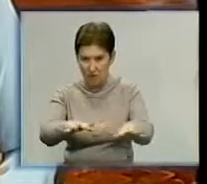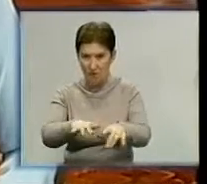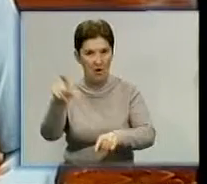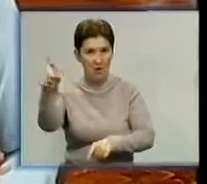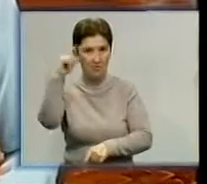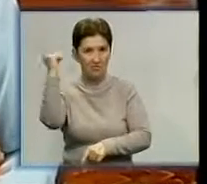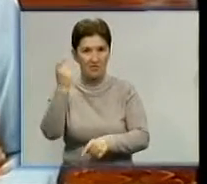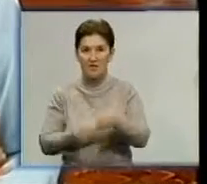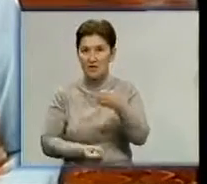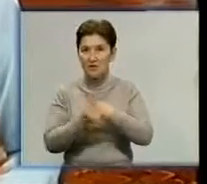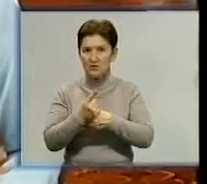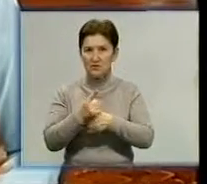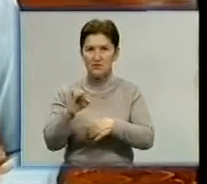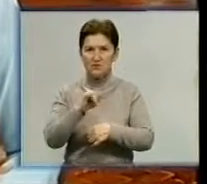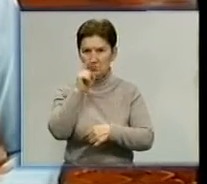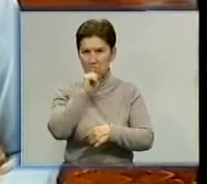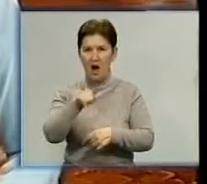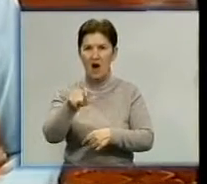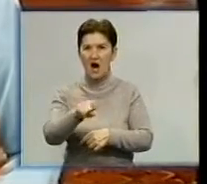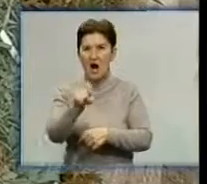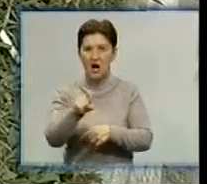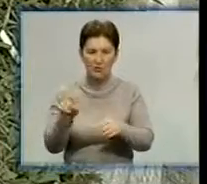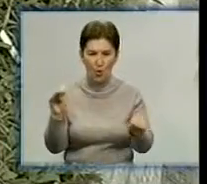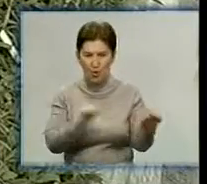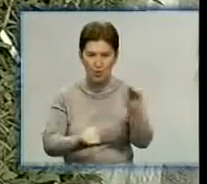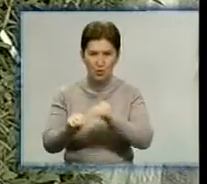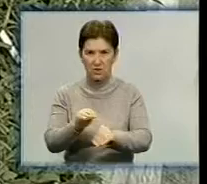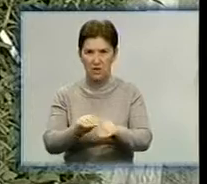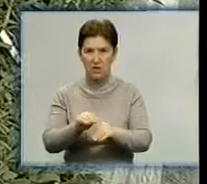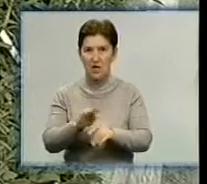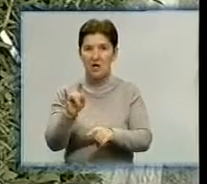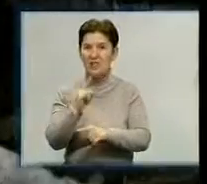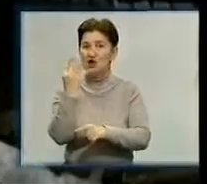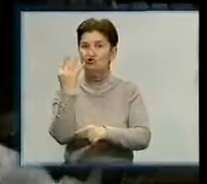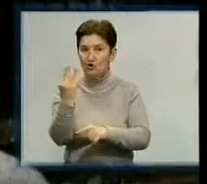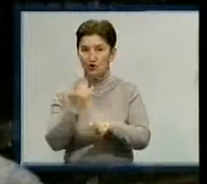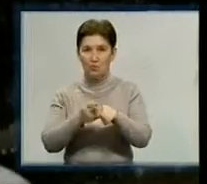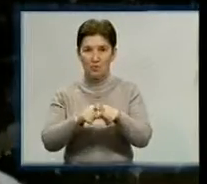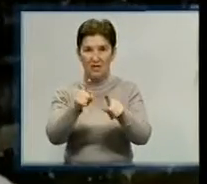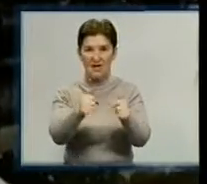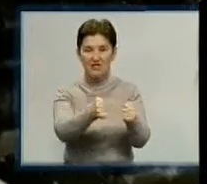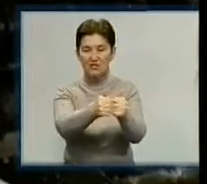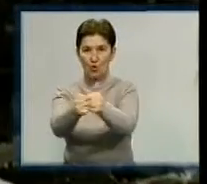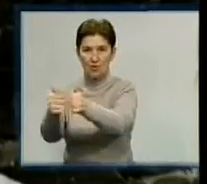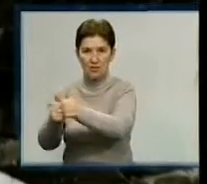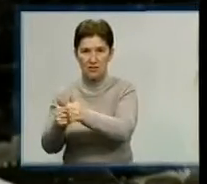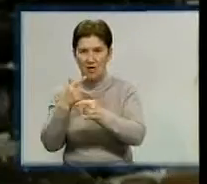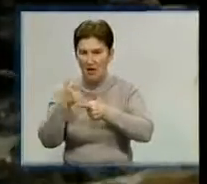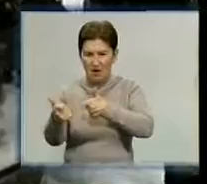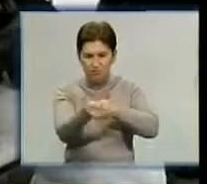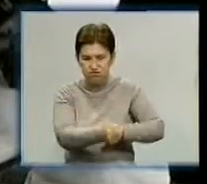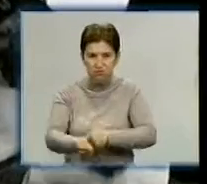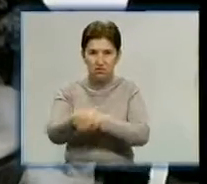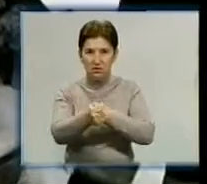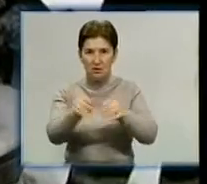машини, спалах виник через неякісну газову установку. Із чотирьох вогнегасників, які надали водії із сусідніх авто, спрацював лише один,